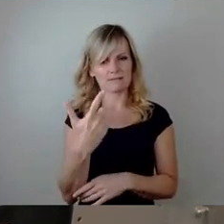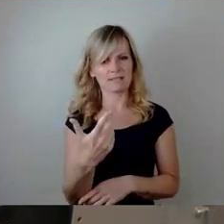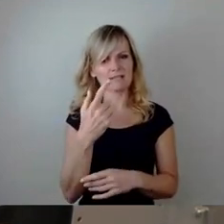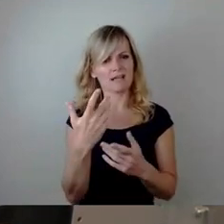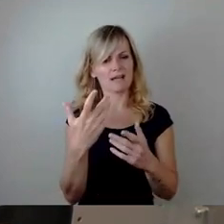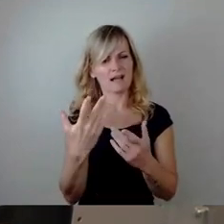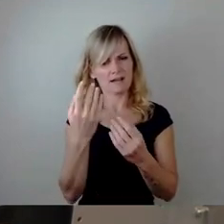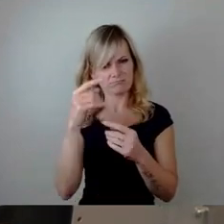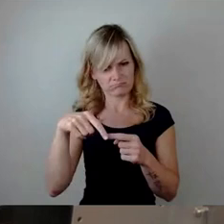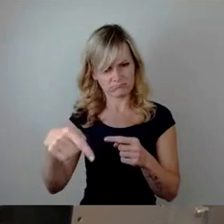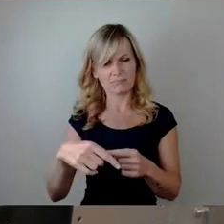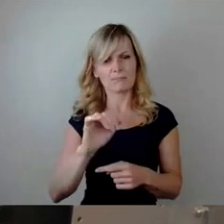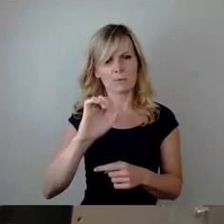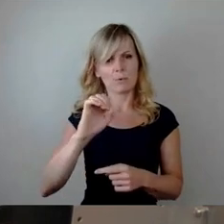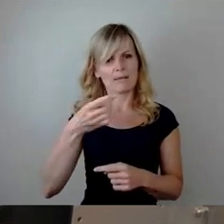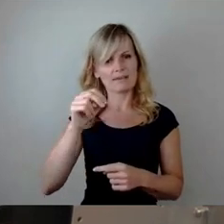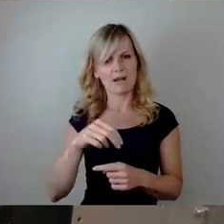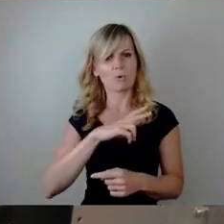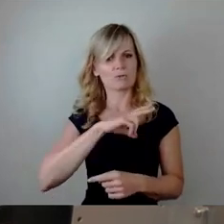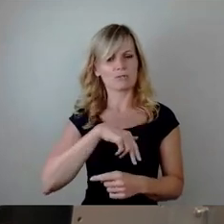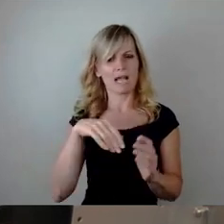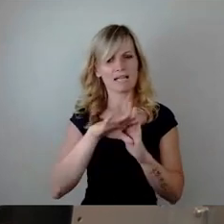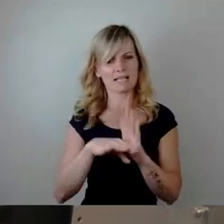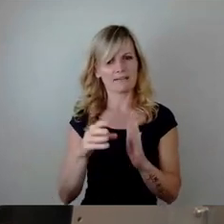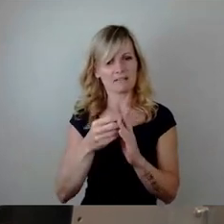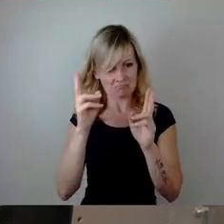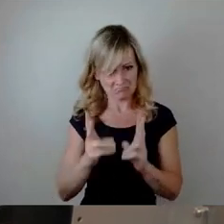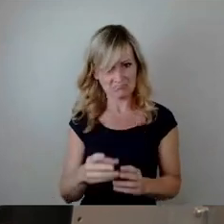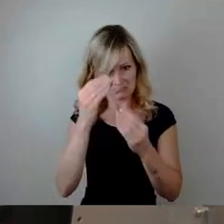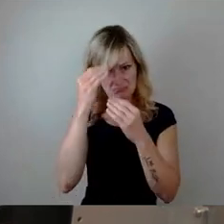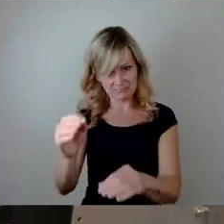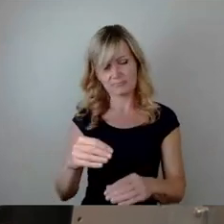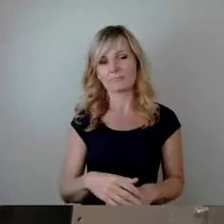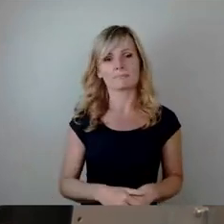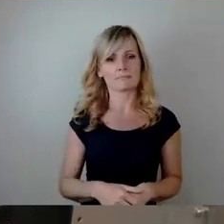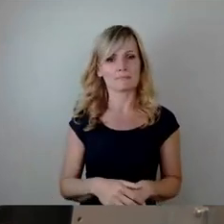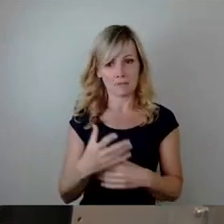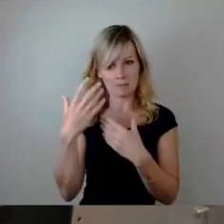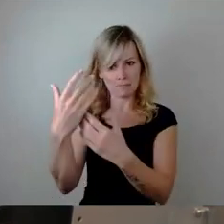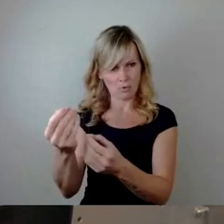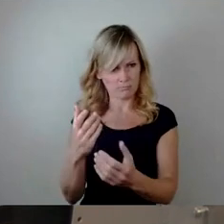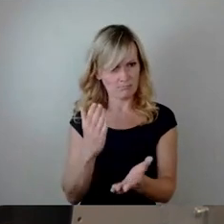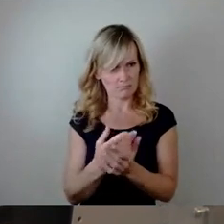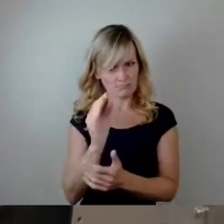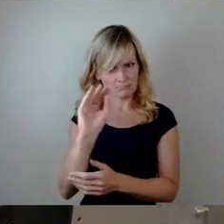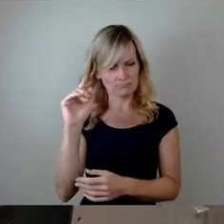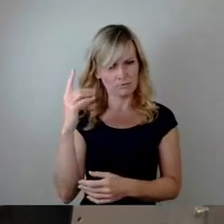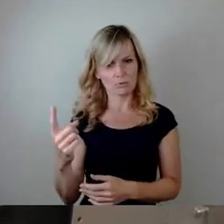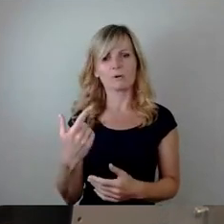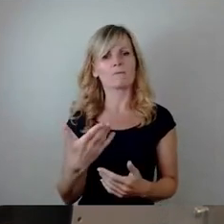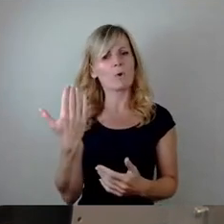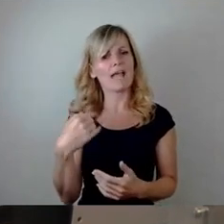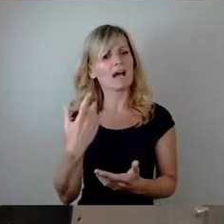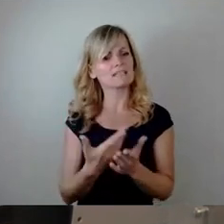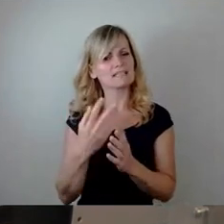Kündigung des ÖPNV-Sozialtarifvertrags zwischen der LHD und der DVB erhalten? Zweitens, wo wurde diese Information